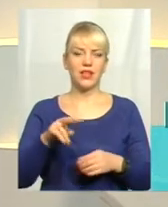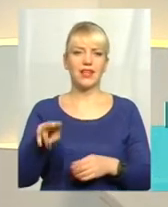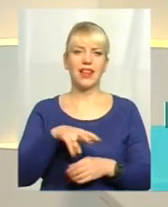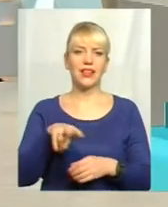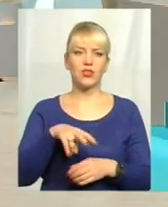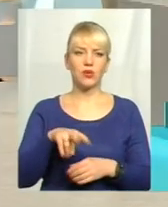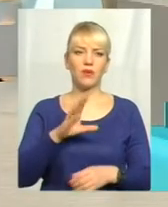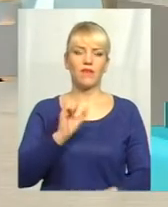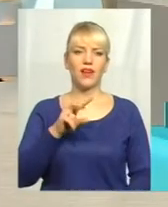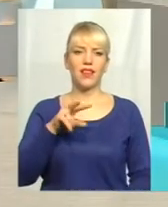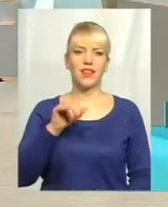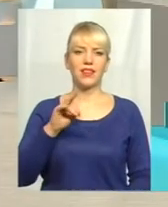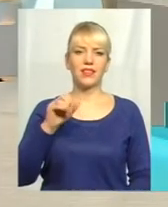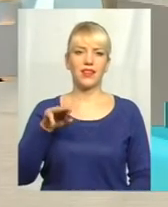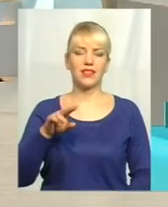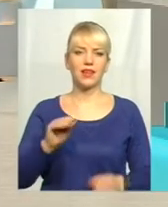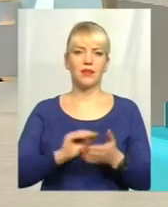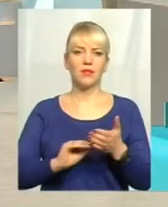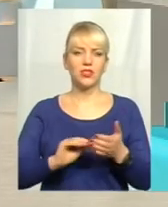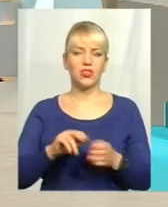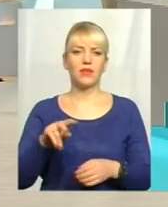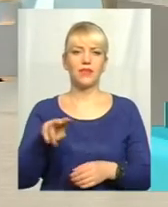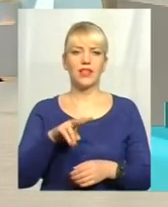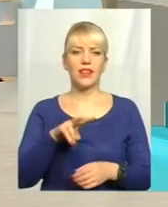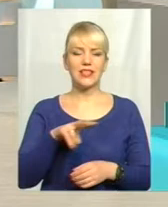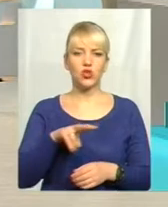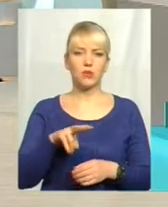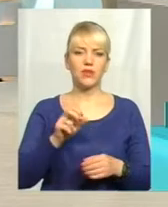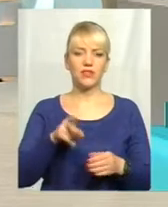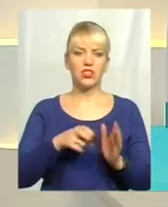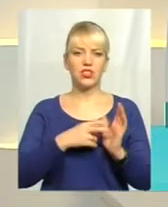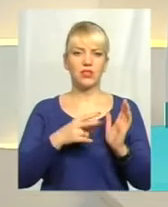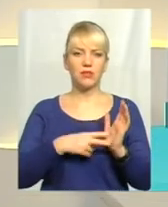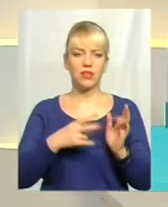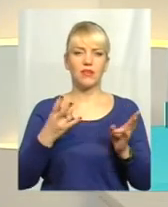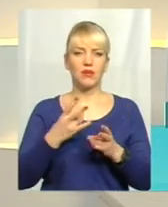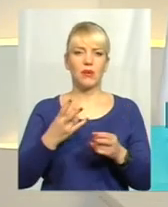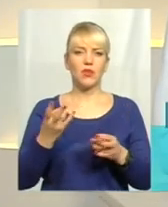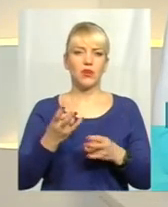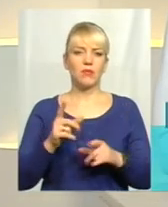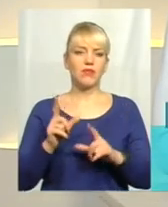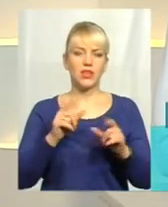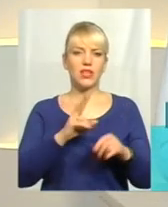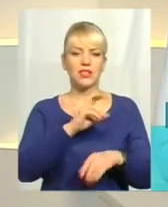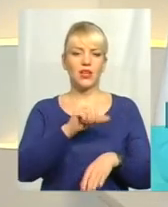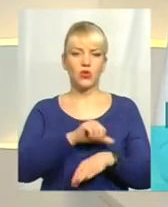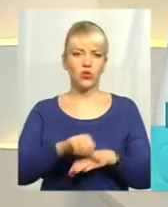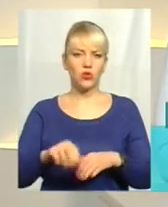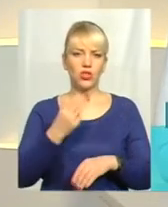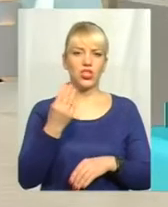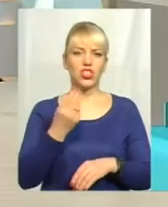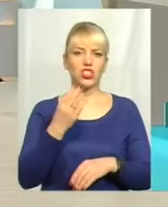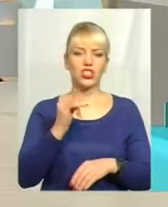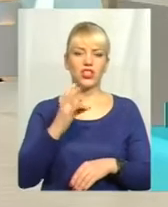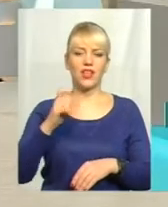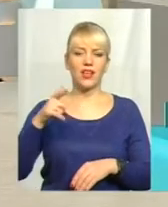Валентин нам пише, в листопаді 2017-го виникла потреба виїзду за кордон в Шенгенську зону на стаді